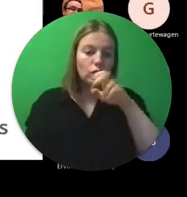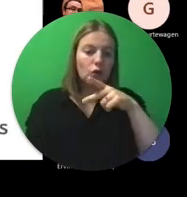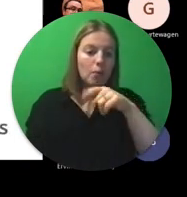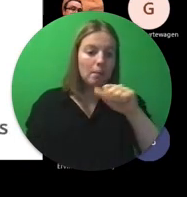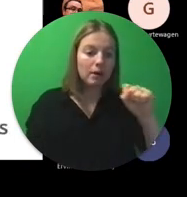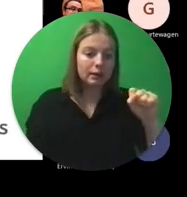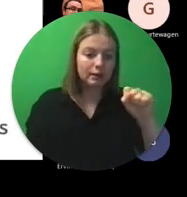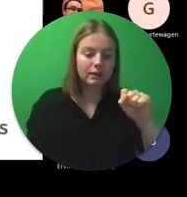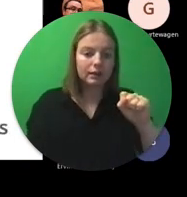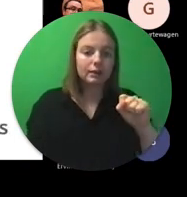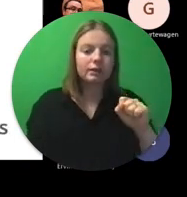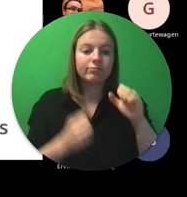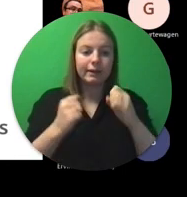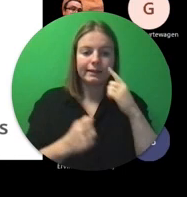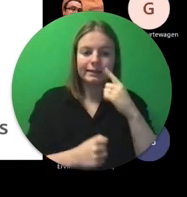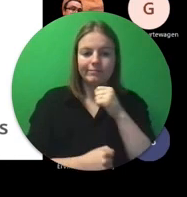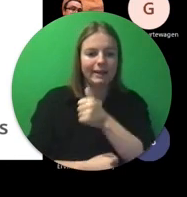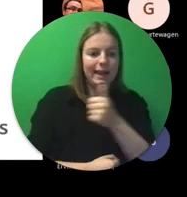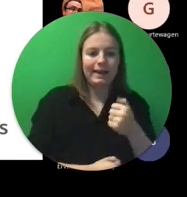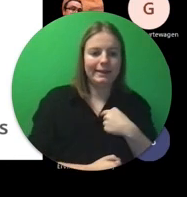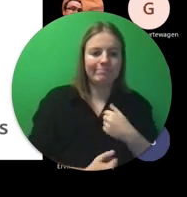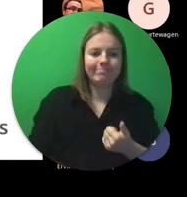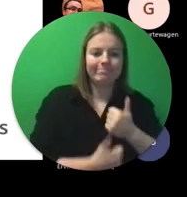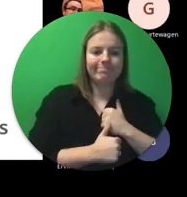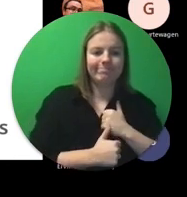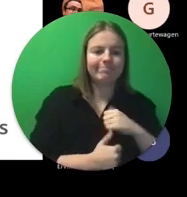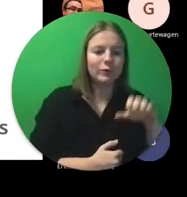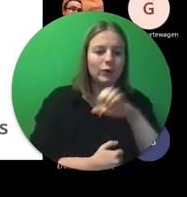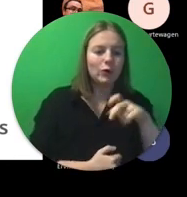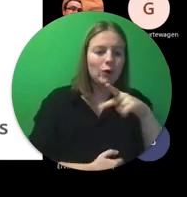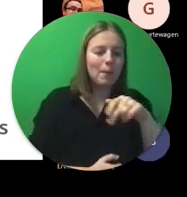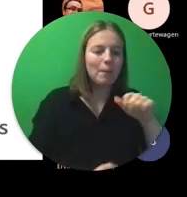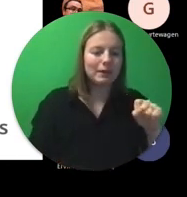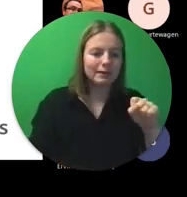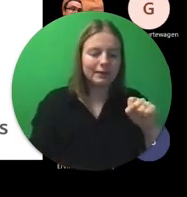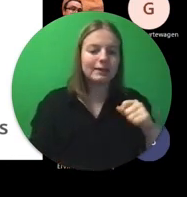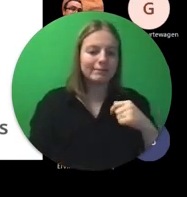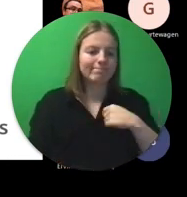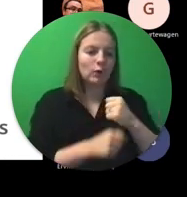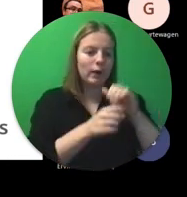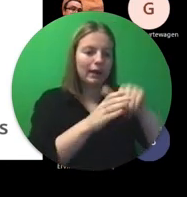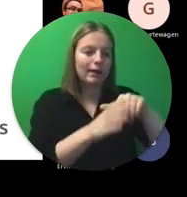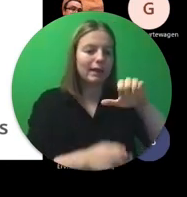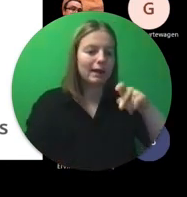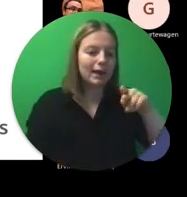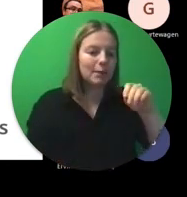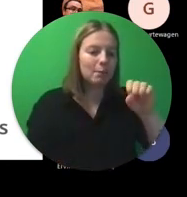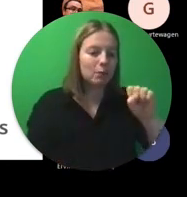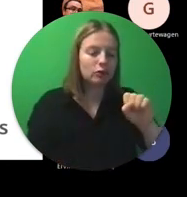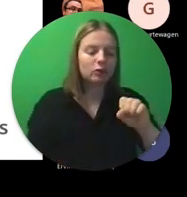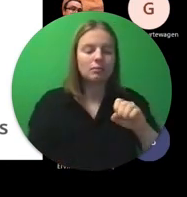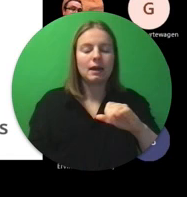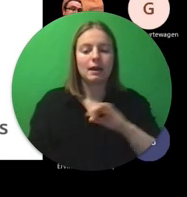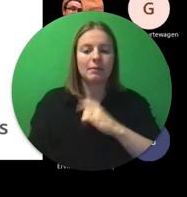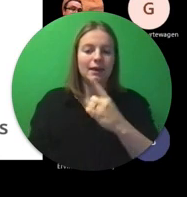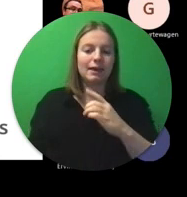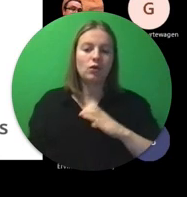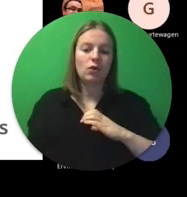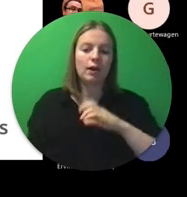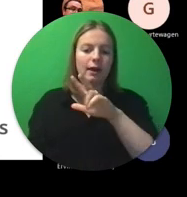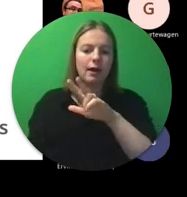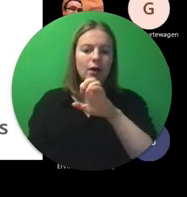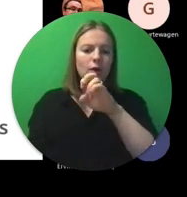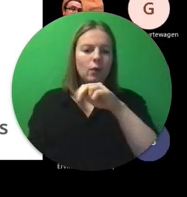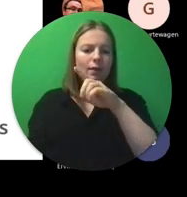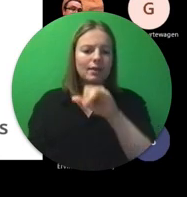Maar, zoals jullie zien, ik ben niet alleen voor Europas. Ik zit bij EPOS, maar ik heb een collega, Wendy Hans. Ik